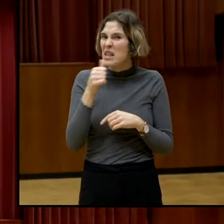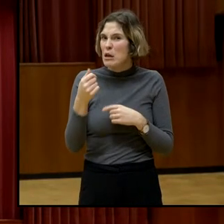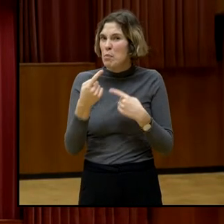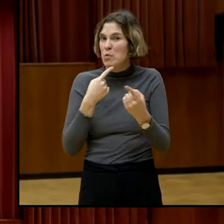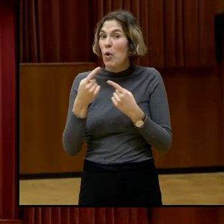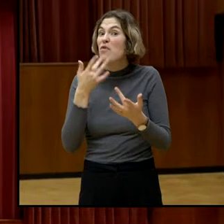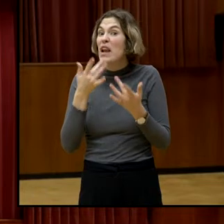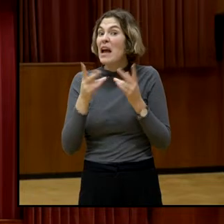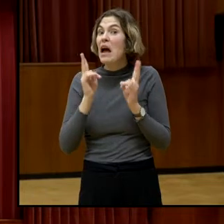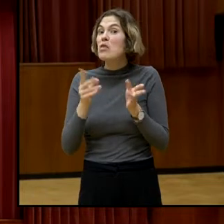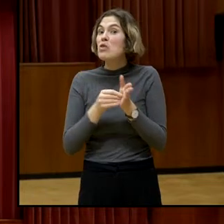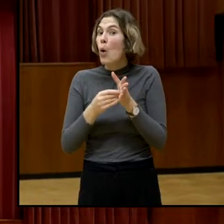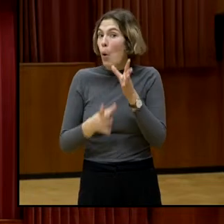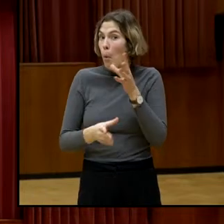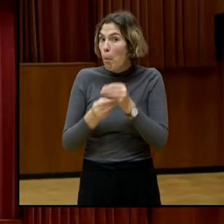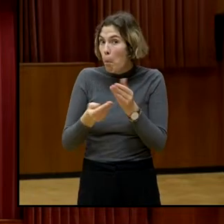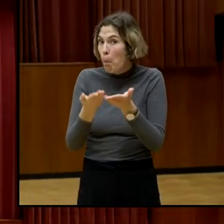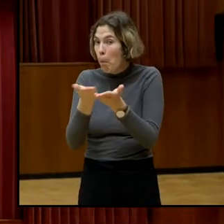und